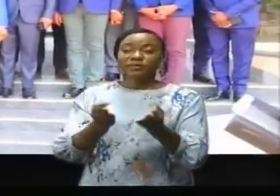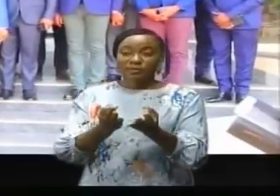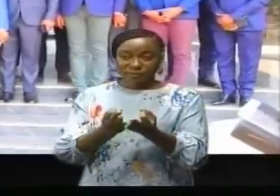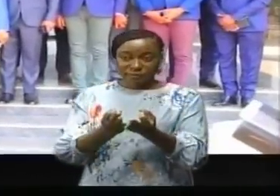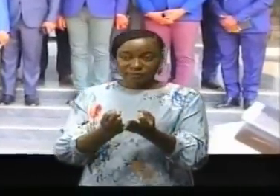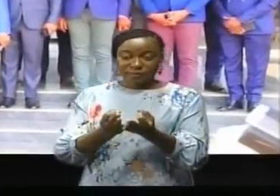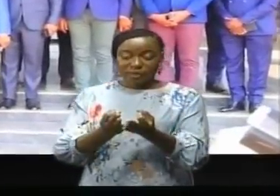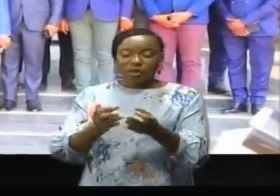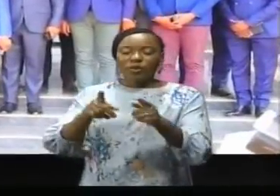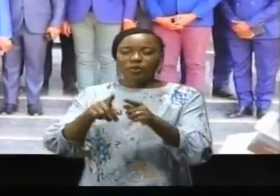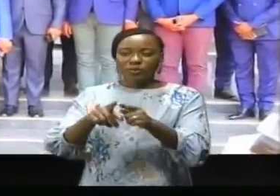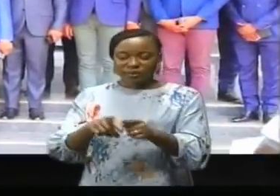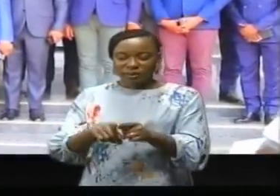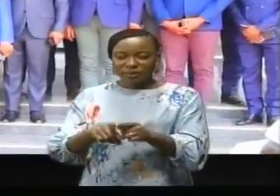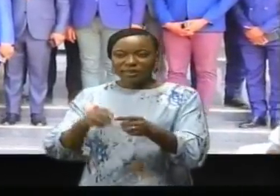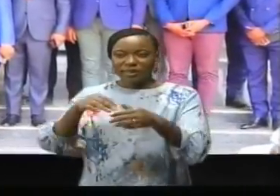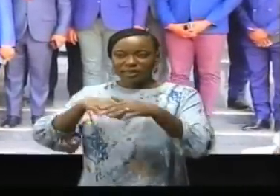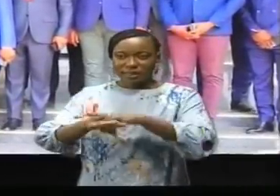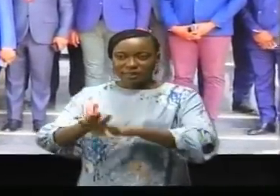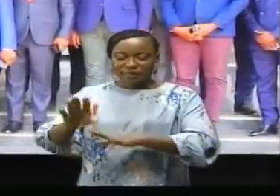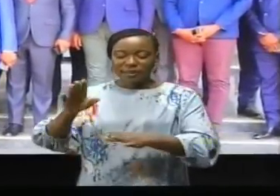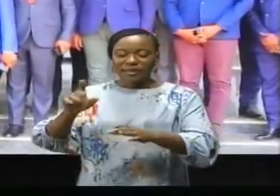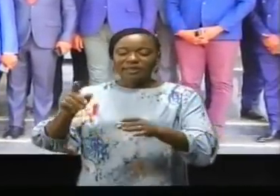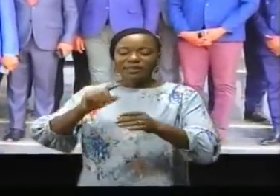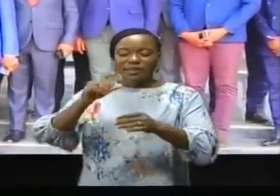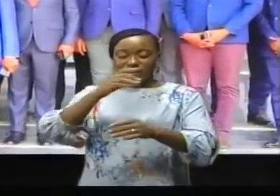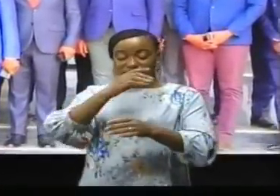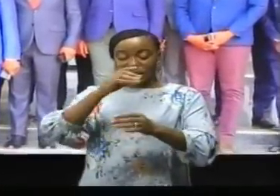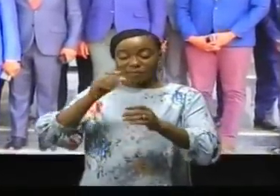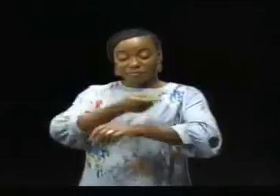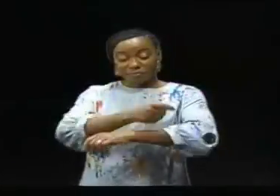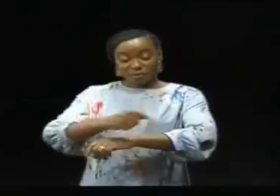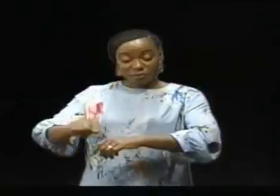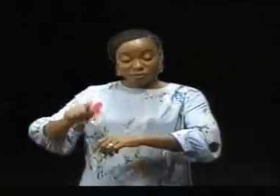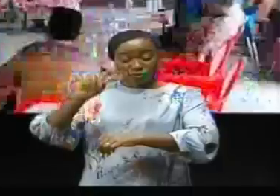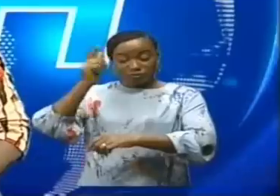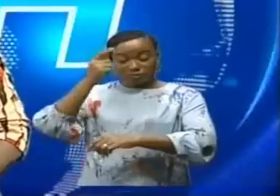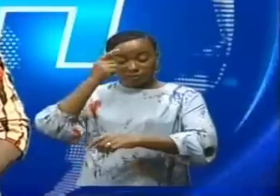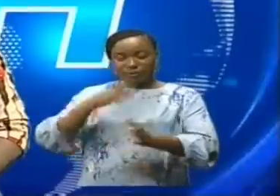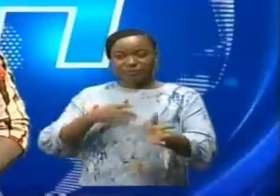de la gouverneure intérimaire à l'entrée principale de l'hôtel du gouvernement provincial.